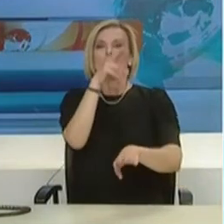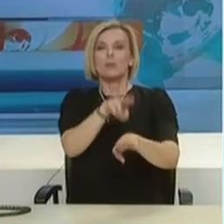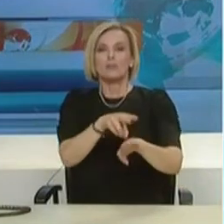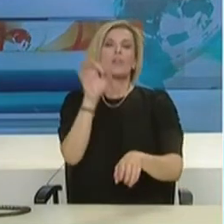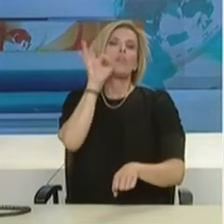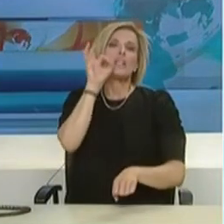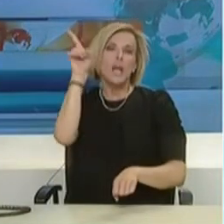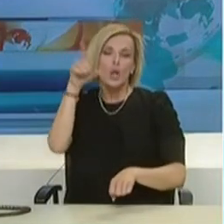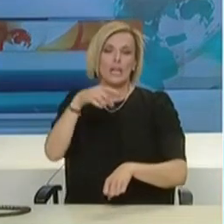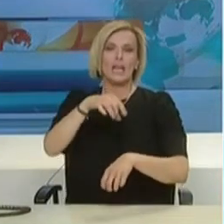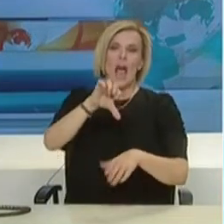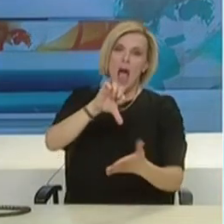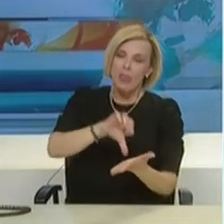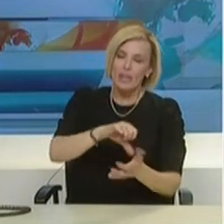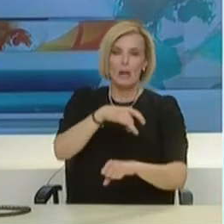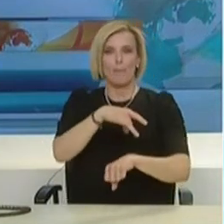Θεσσαλονίκης και των Πατρών.